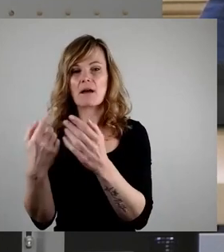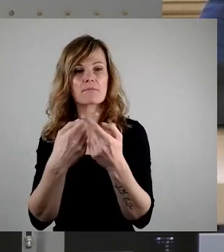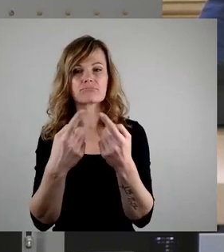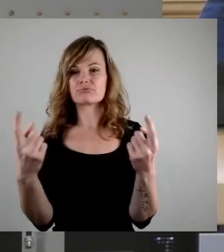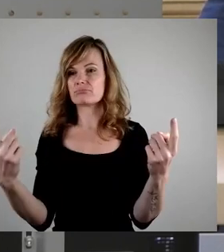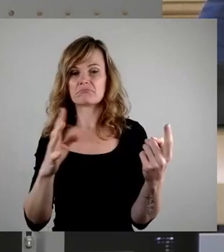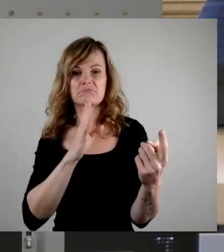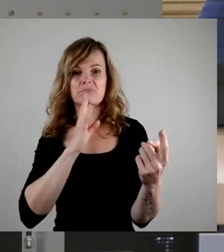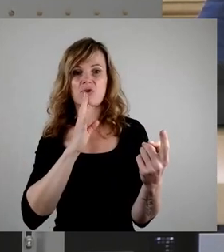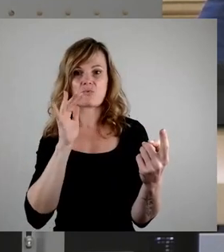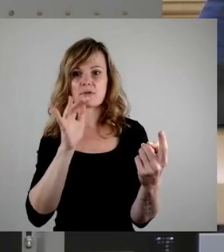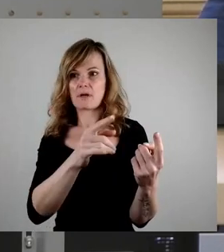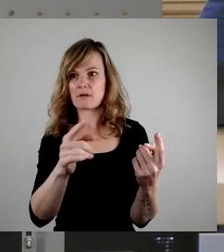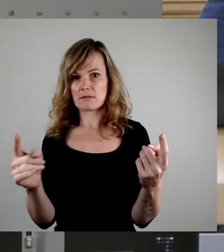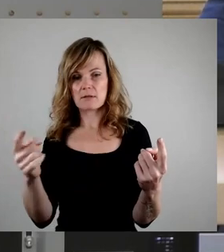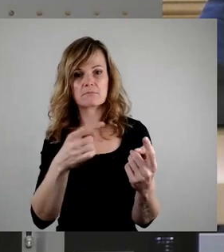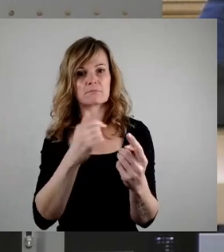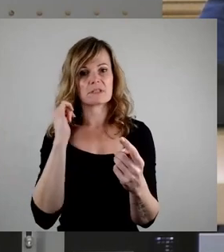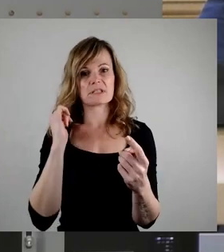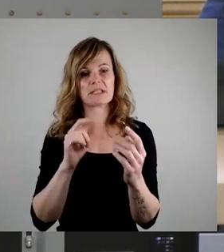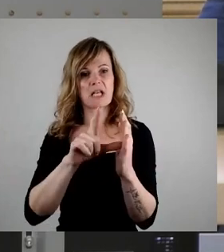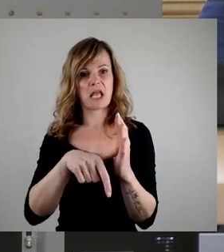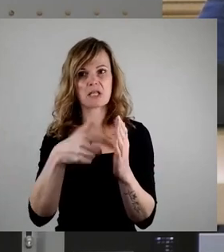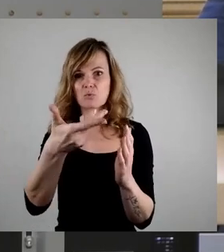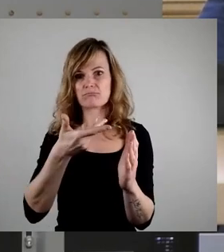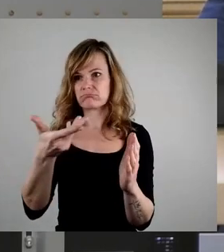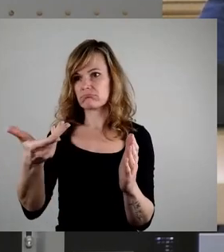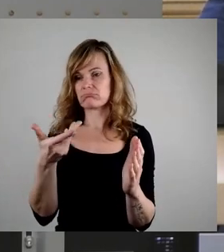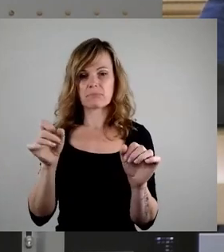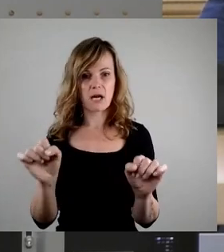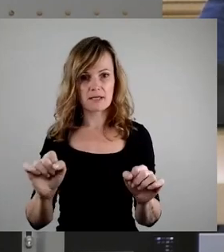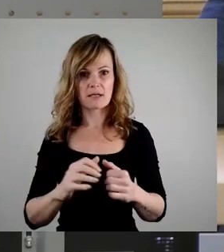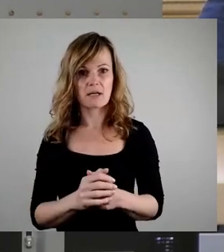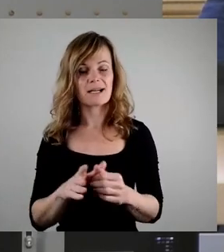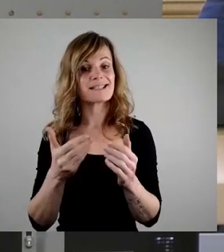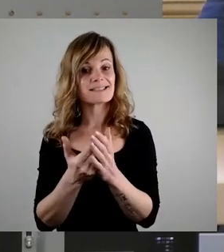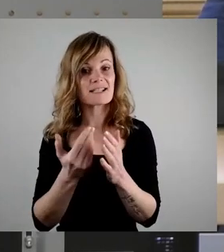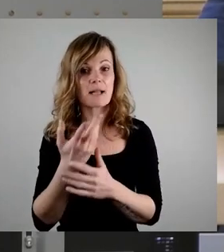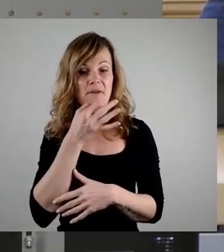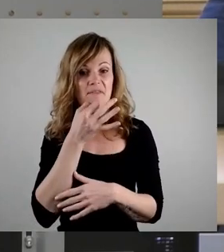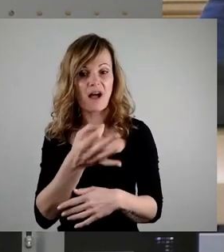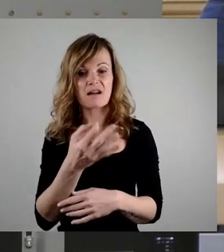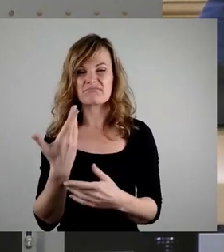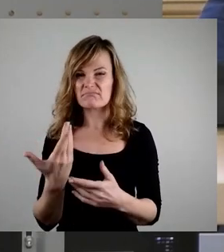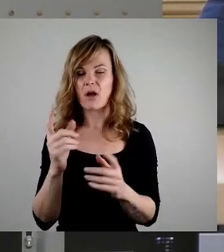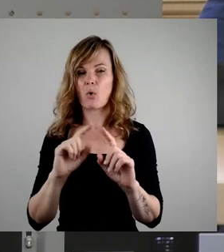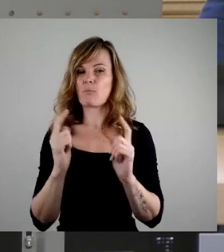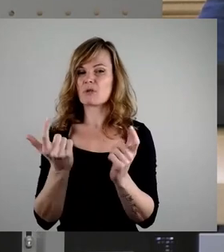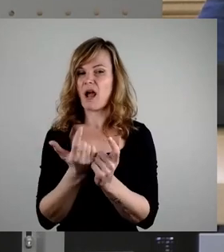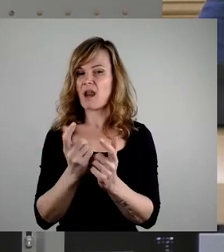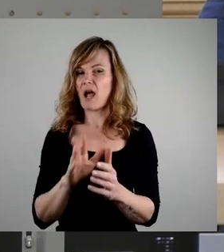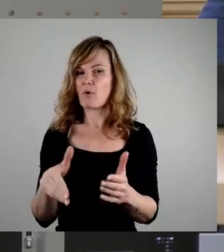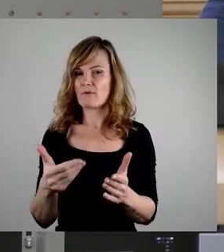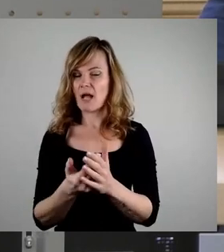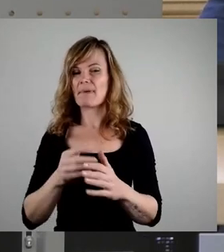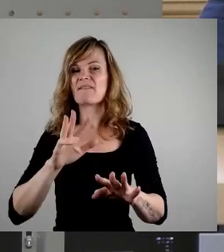entsprechende Dienstleistungen zur Verfügung stellen. Insofern muss man sich schon fragen, ist es jetzt kommunale Aufgabe, ein Webmail-Portal